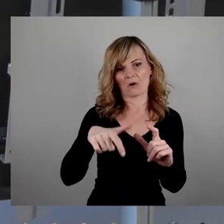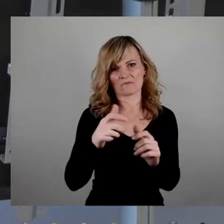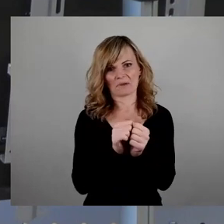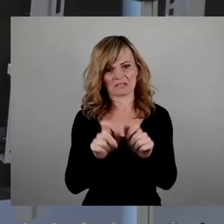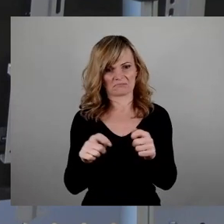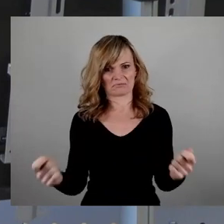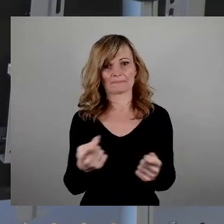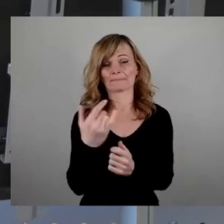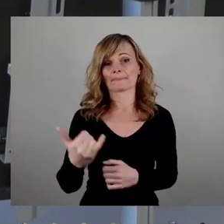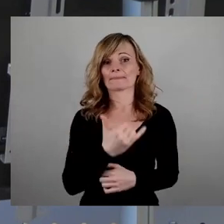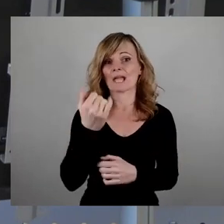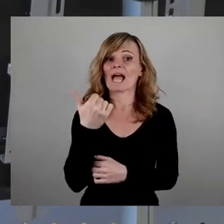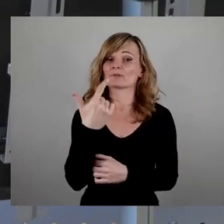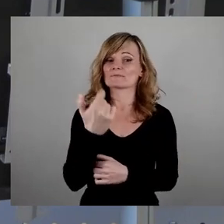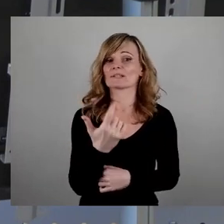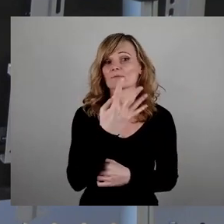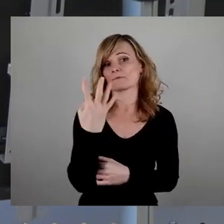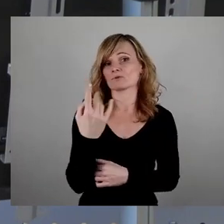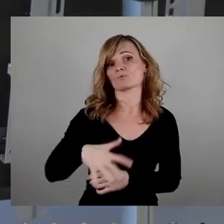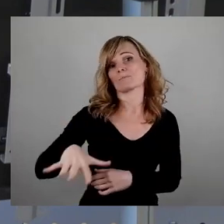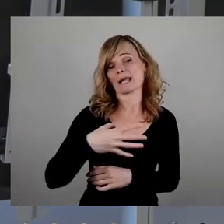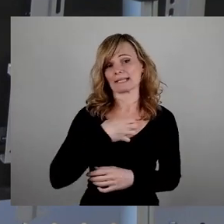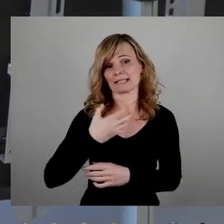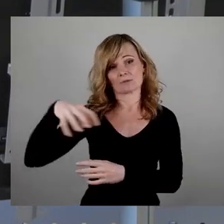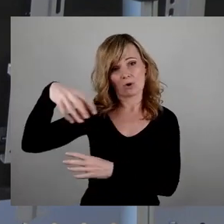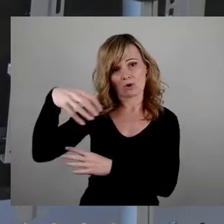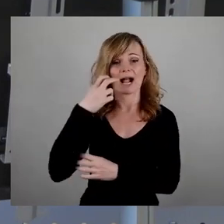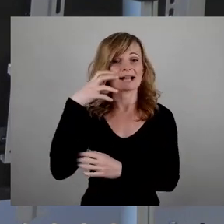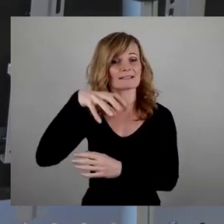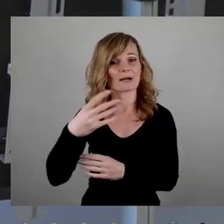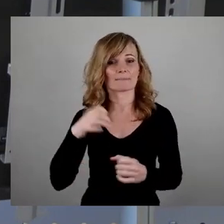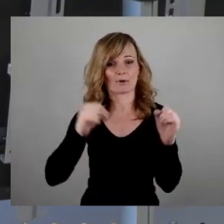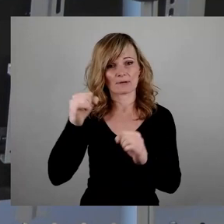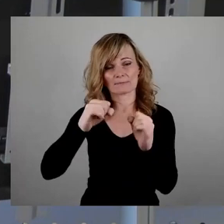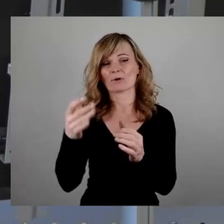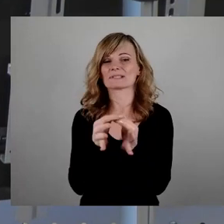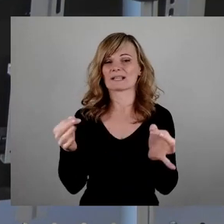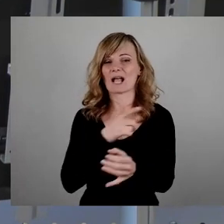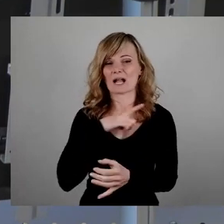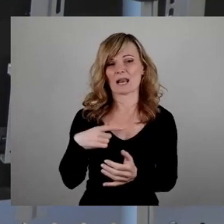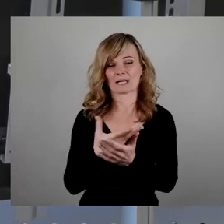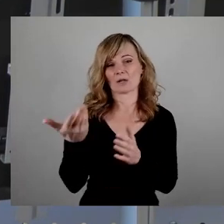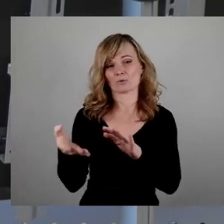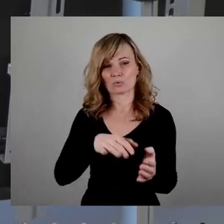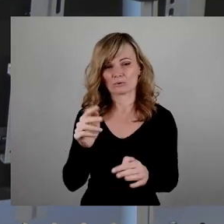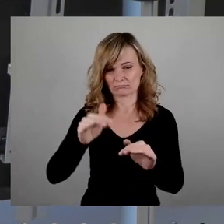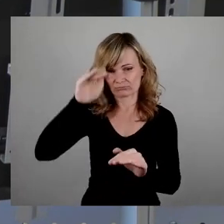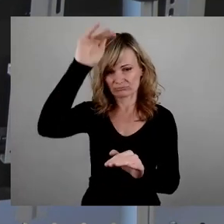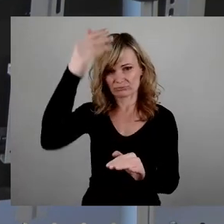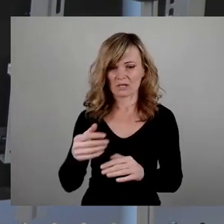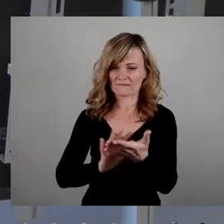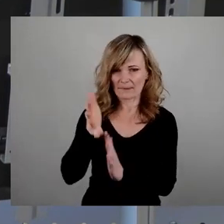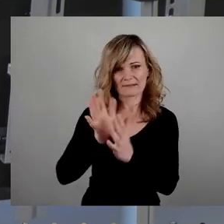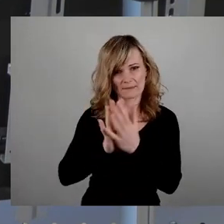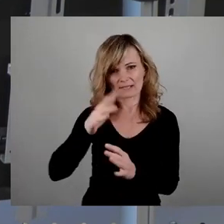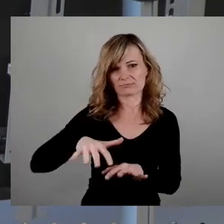21.45 Uhr überall in Dresden die Glocken. Auf dem Altmarkt, wo nach dem Bombardement tagelang die Toten aufgestapelt und verbrannt wurden, konnte man sie an